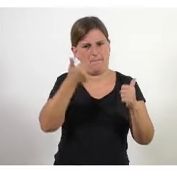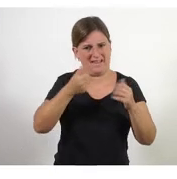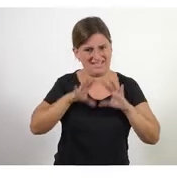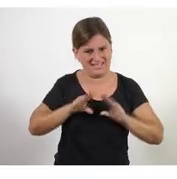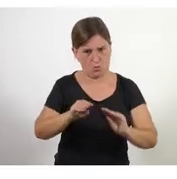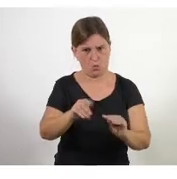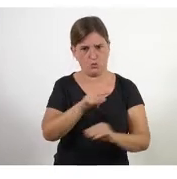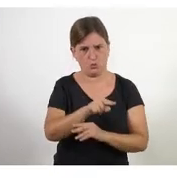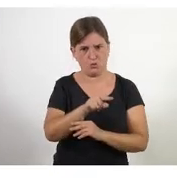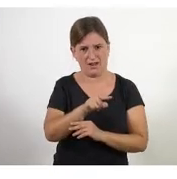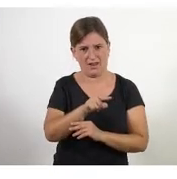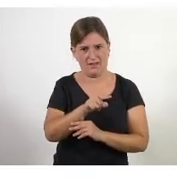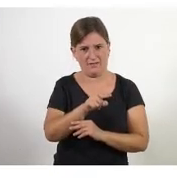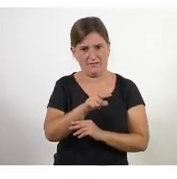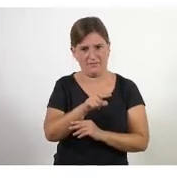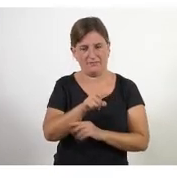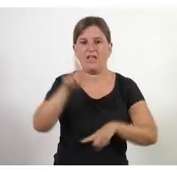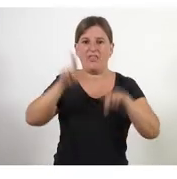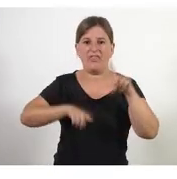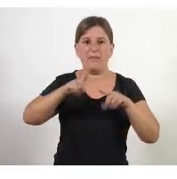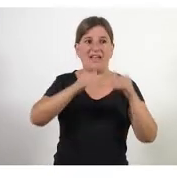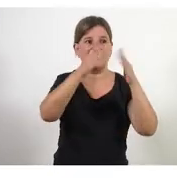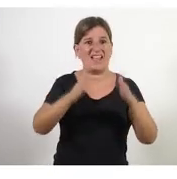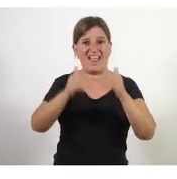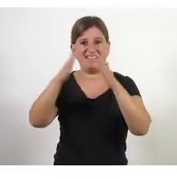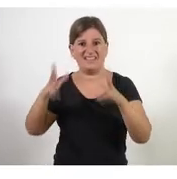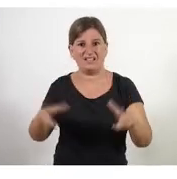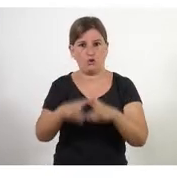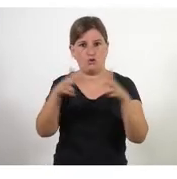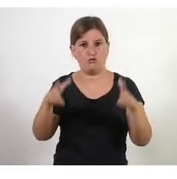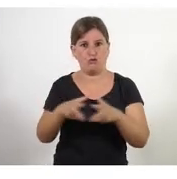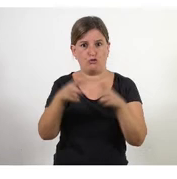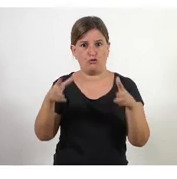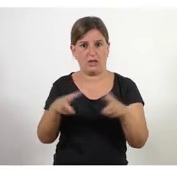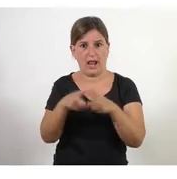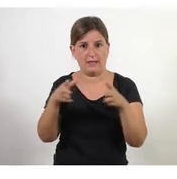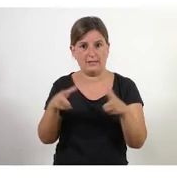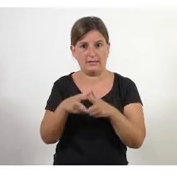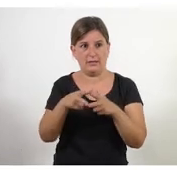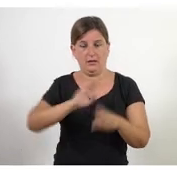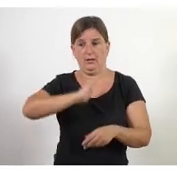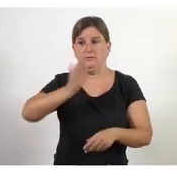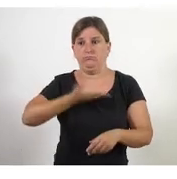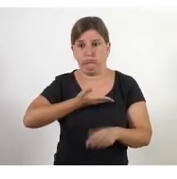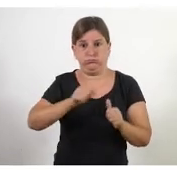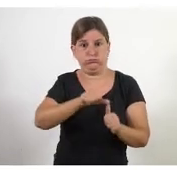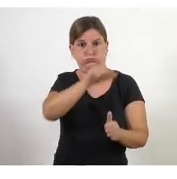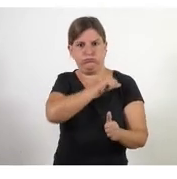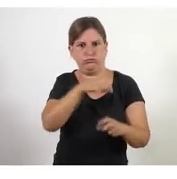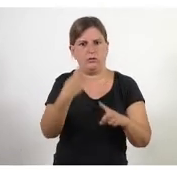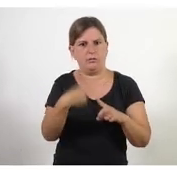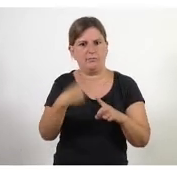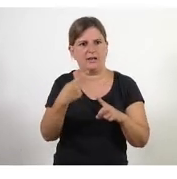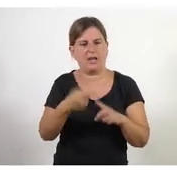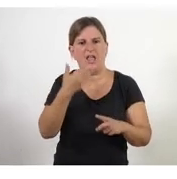això de vegades ha permet a les entitats socials de tal manera perquè ens han exigit ser molt eficients